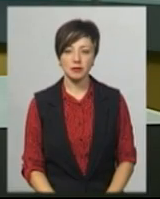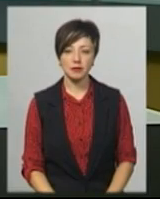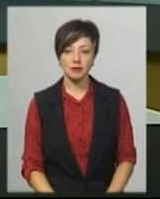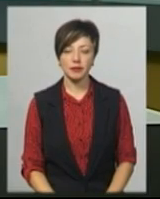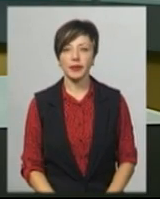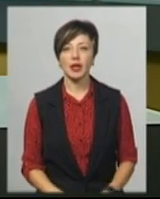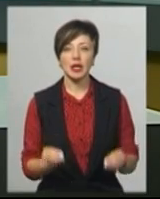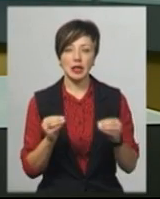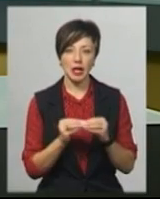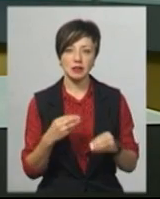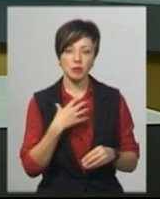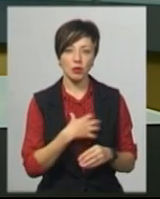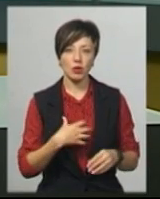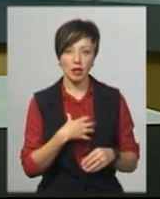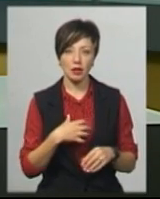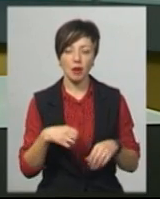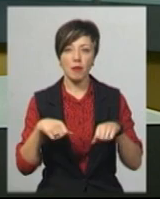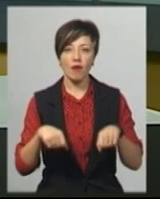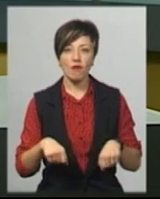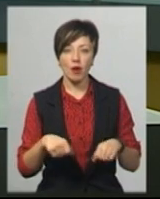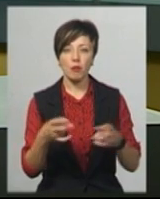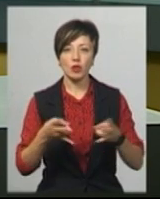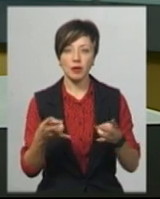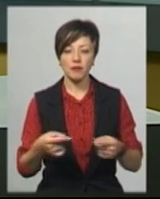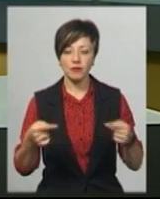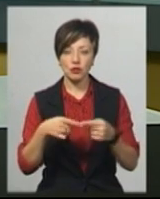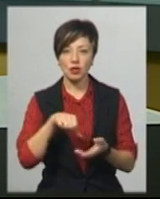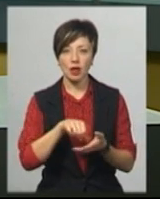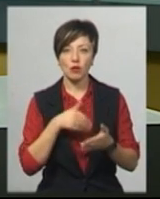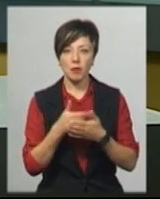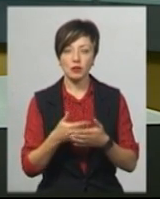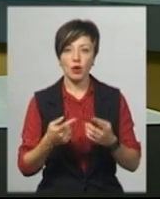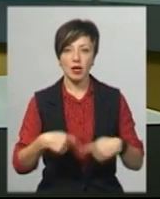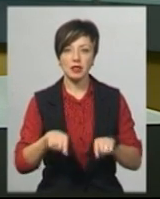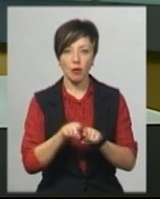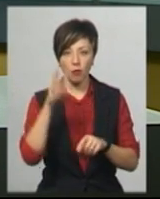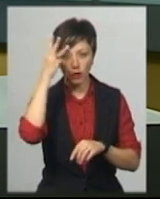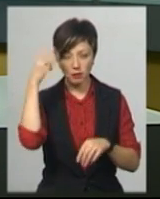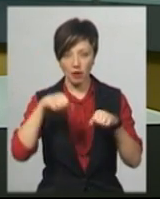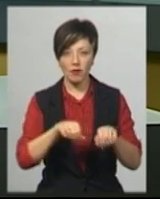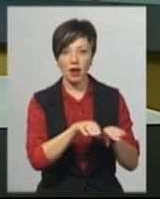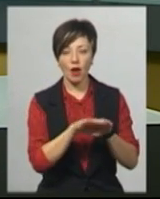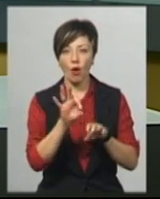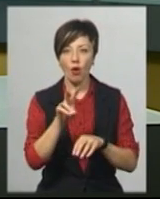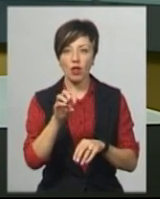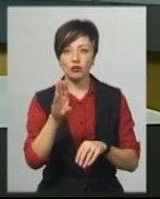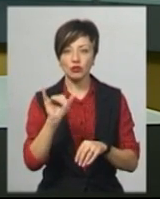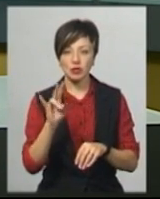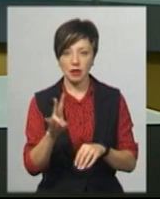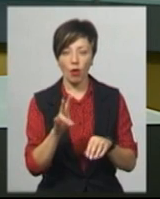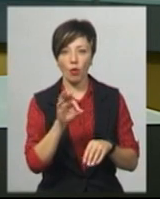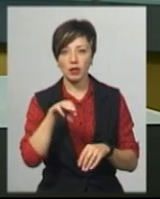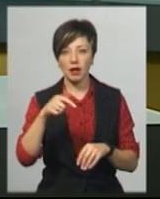10 пріоритетних правових потреб визначили члени громадської організації «Подільська правова ліга», «Волошинський ОТГ». Про це